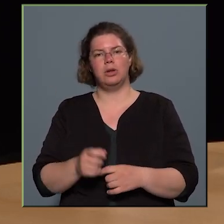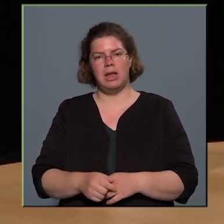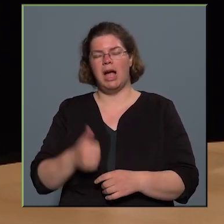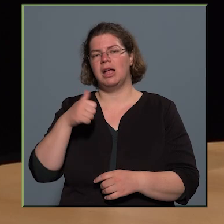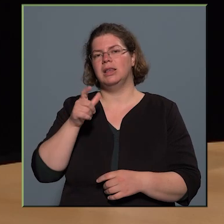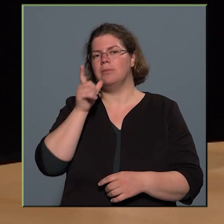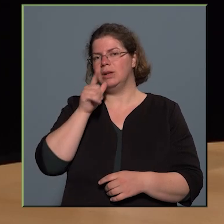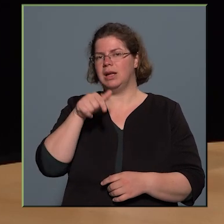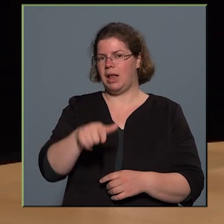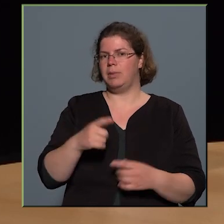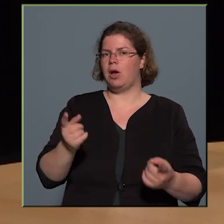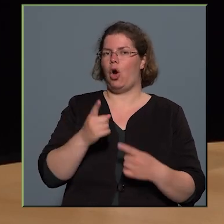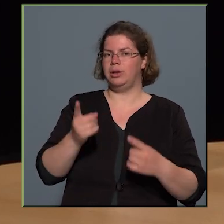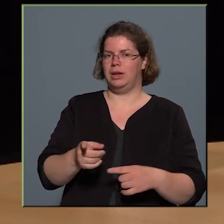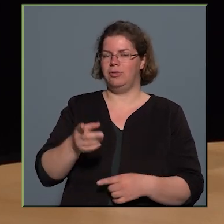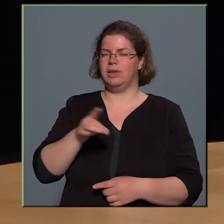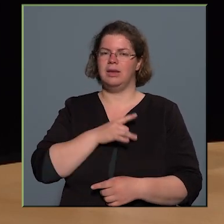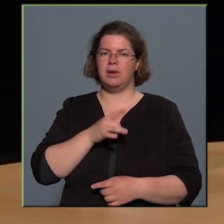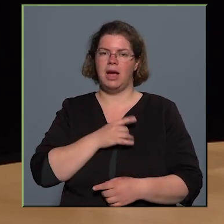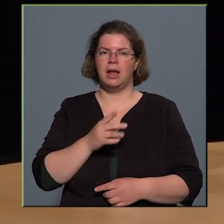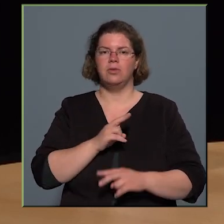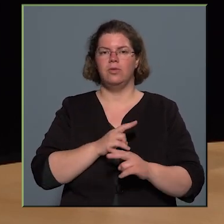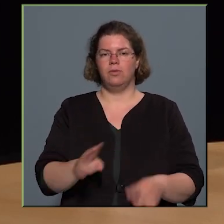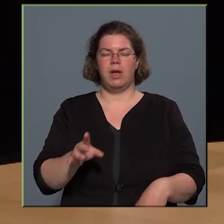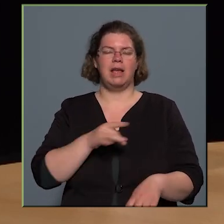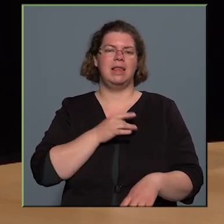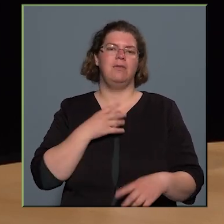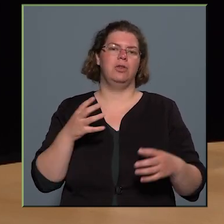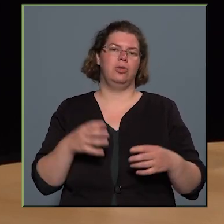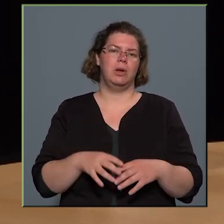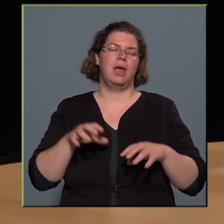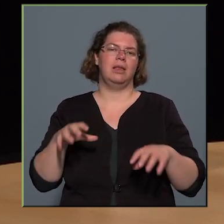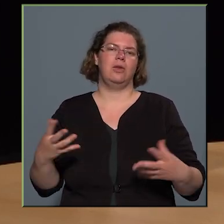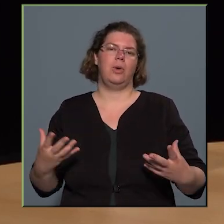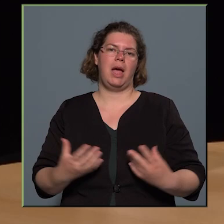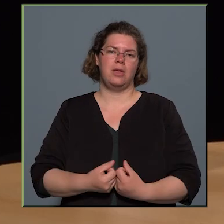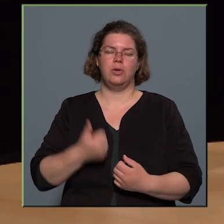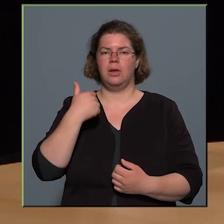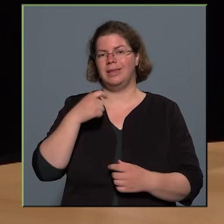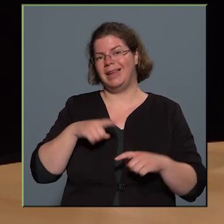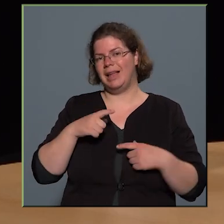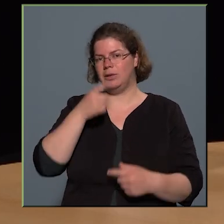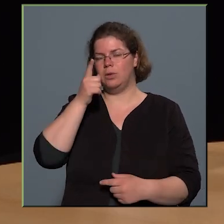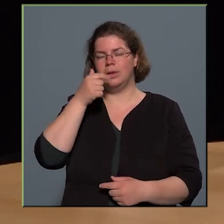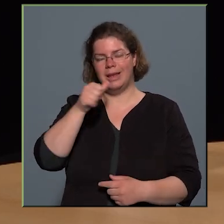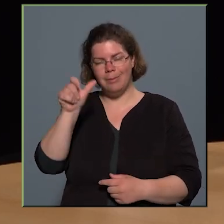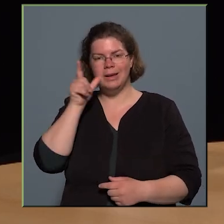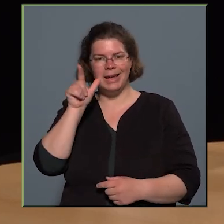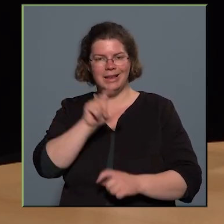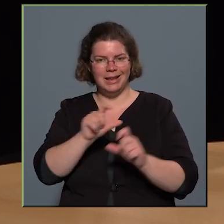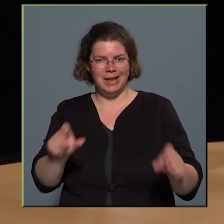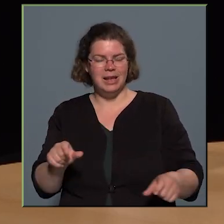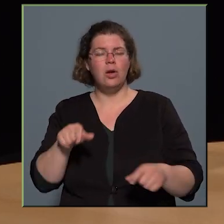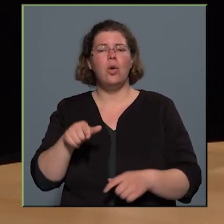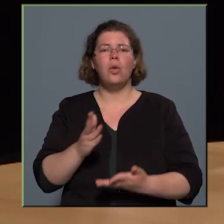aktív civileket, hiszen van egy civil csoport, ahol tegyünk együtt az élhető Népligetért civil csoport, és hát gyakorlatilag ők már a